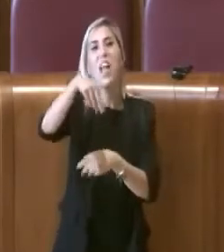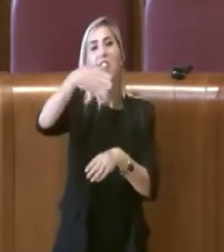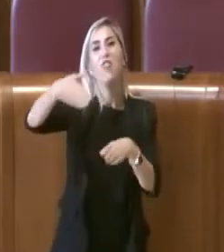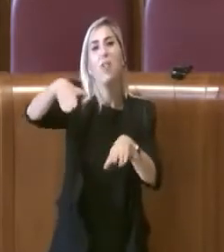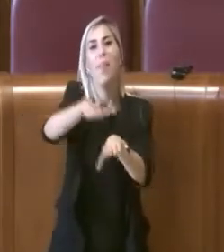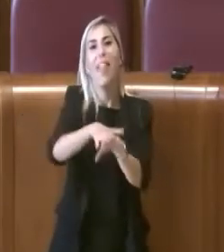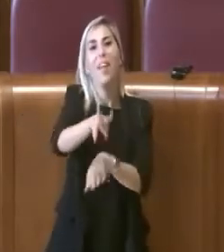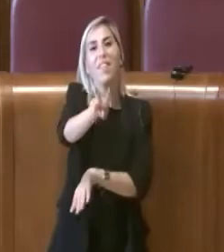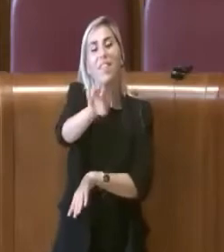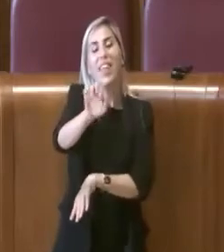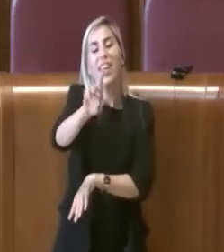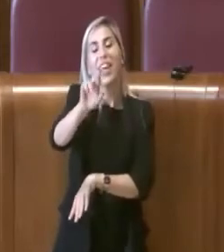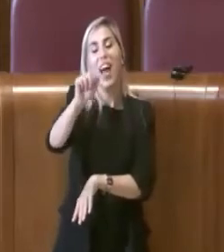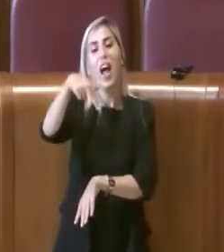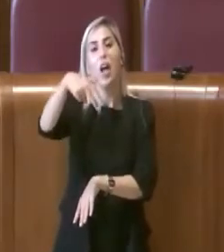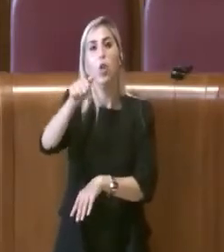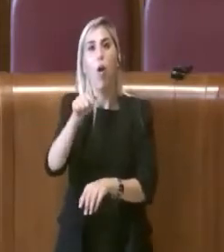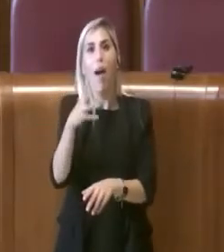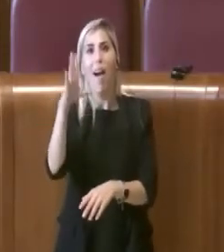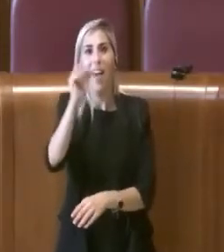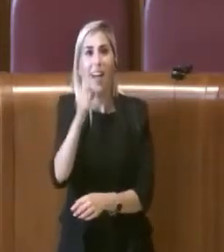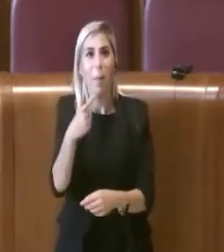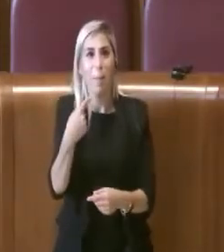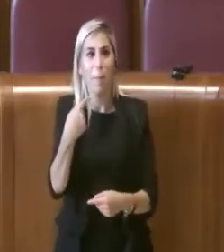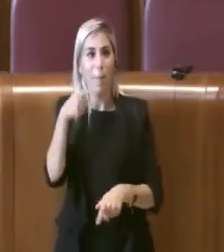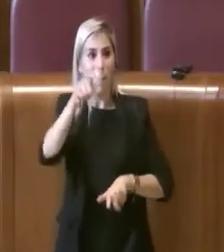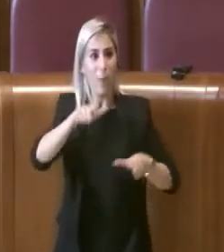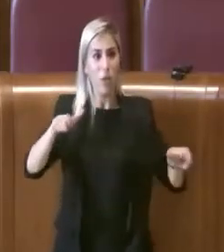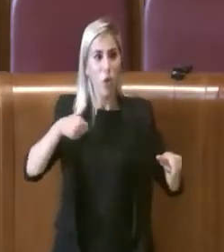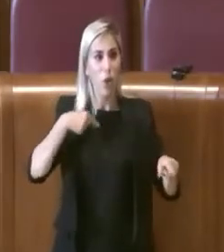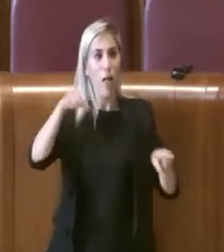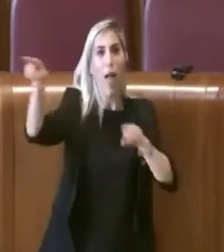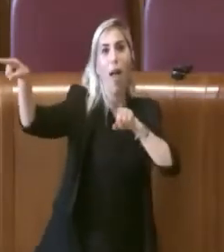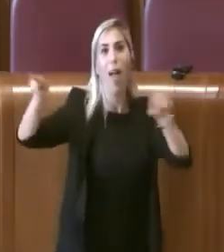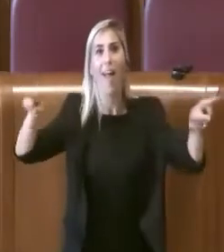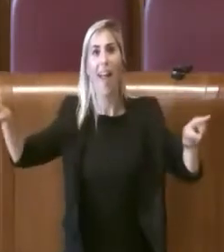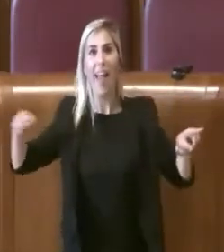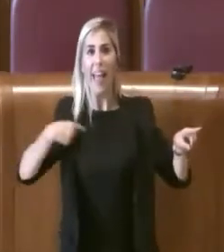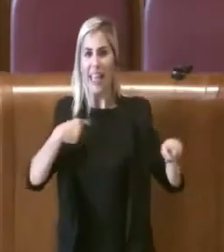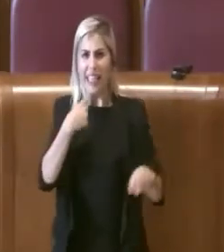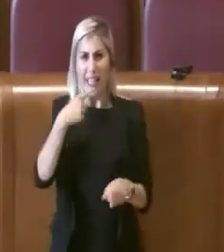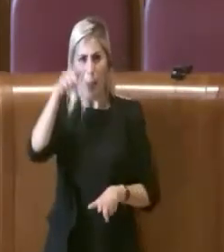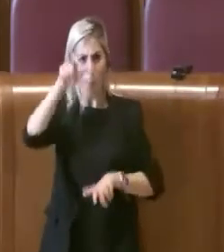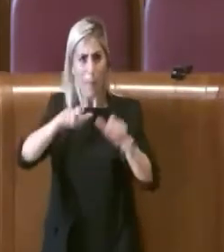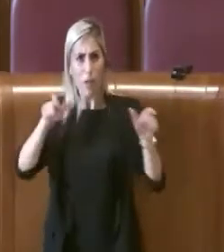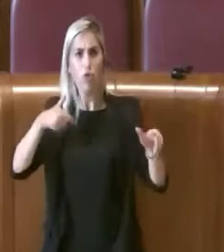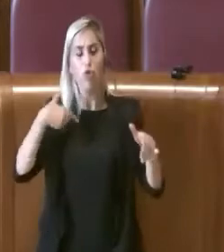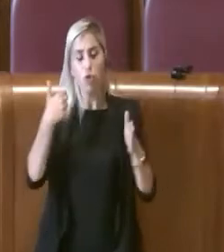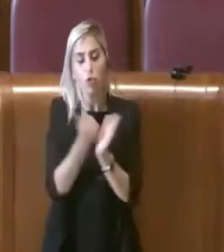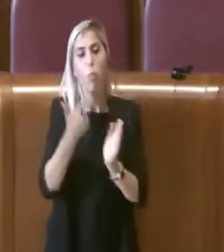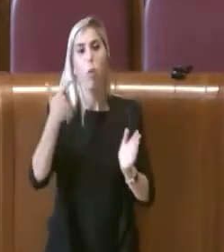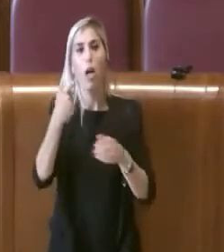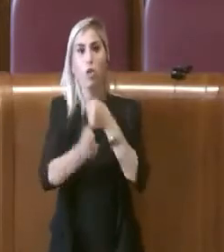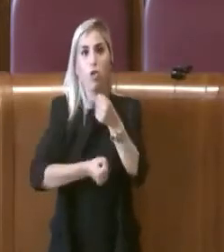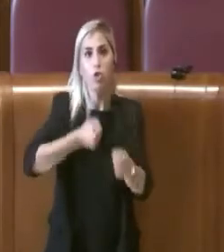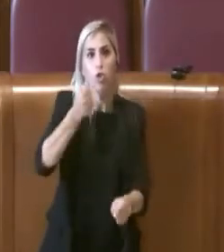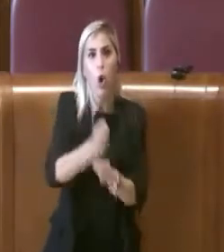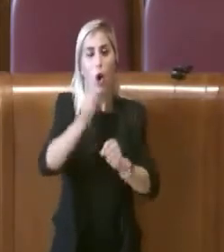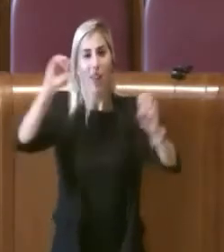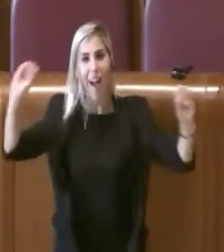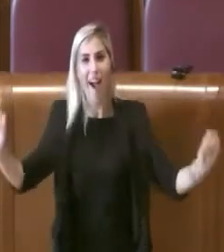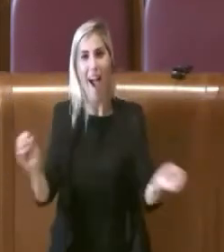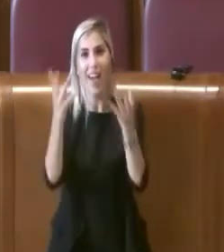e indicare dove sono seppellite tutte le persone che hanno un'importanza storica o